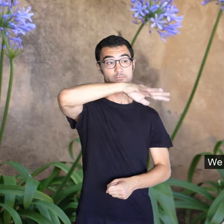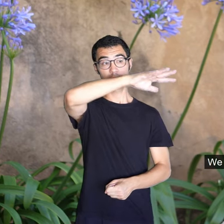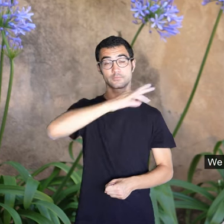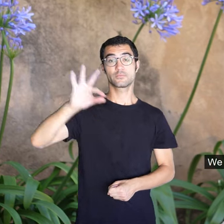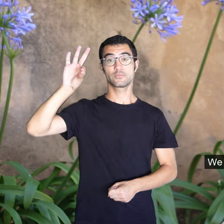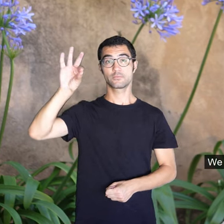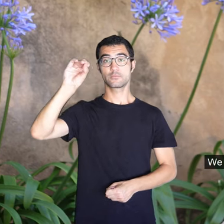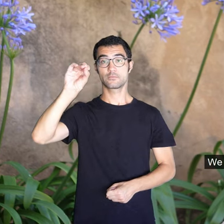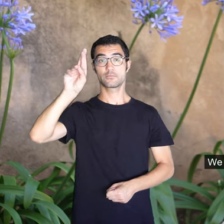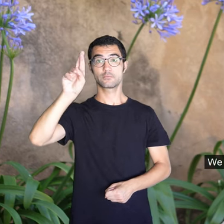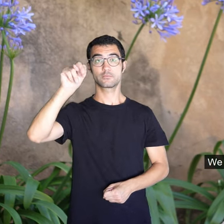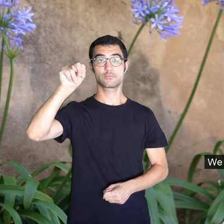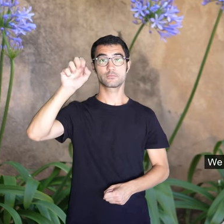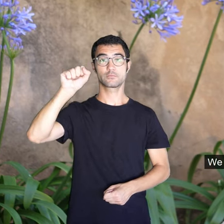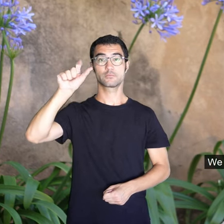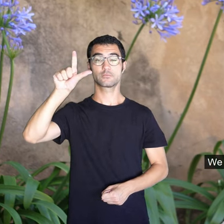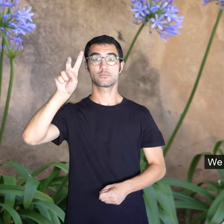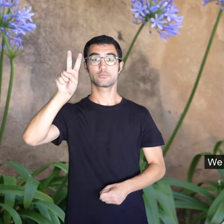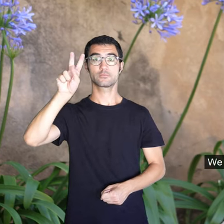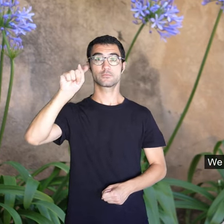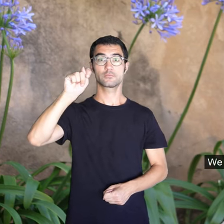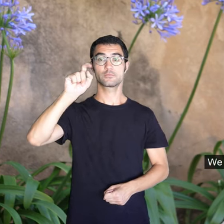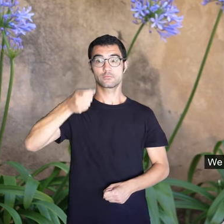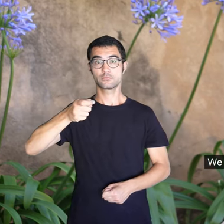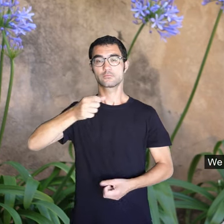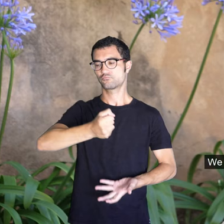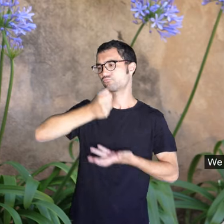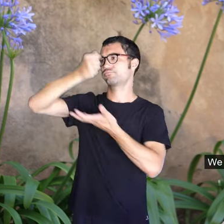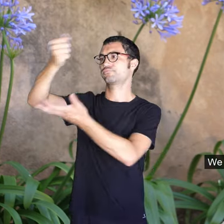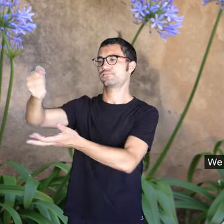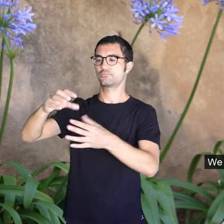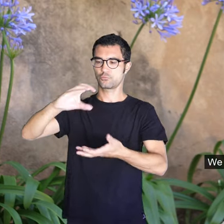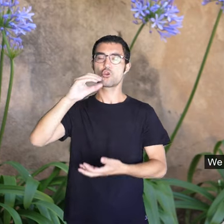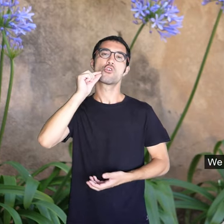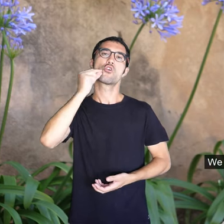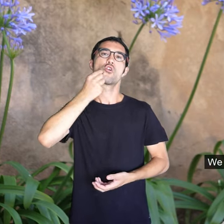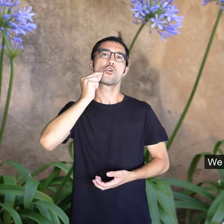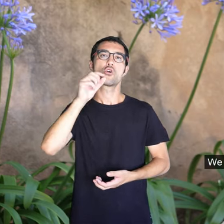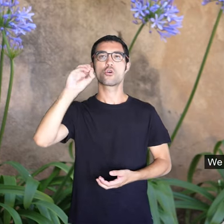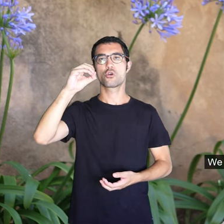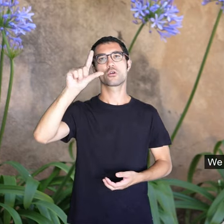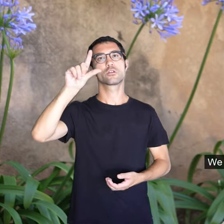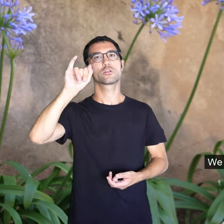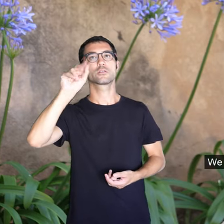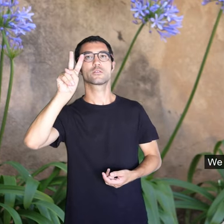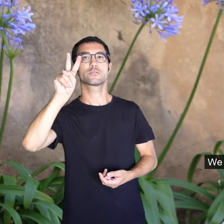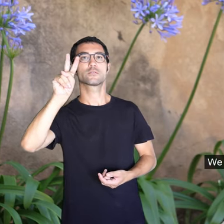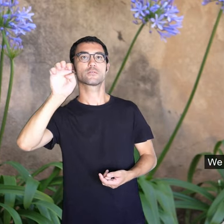olives per salar. i a mon mare els salava, i teníem